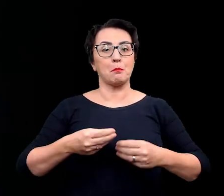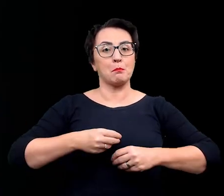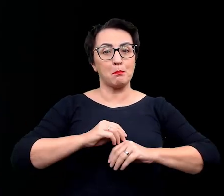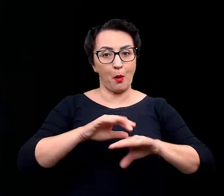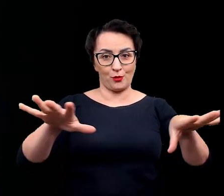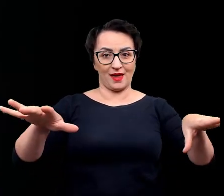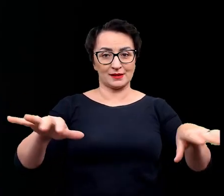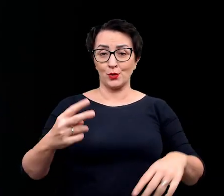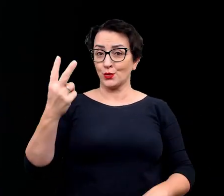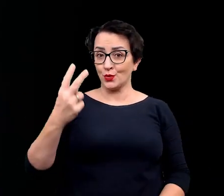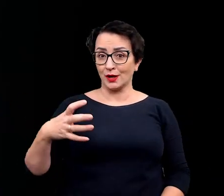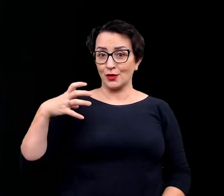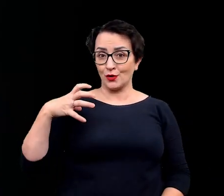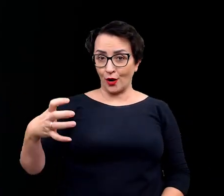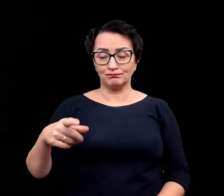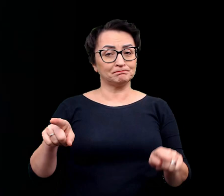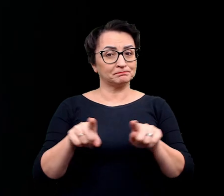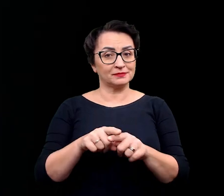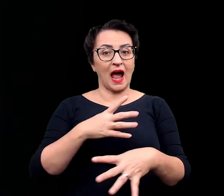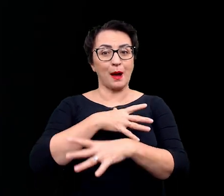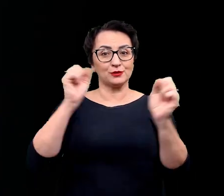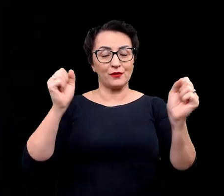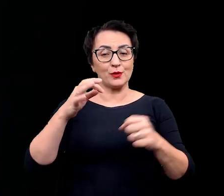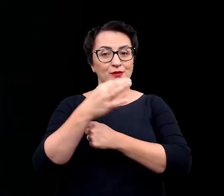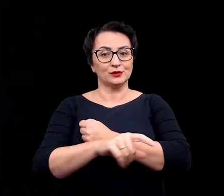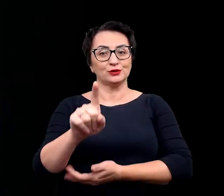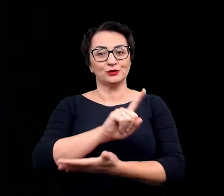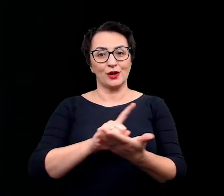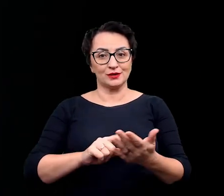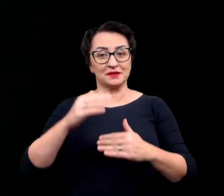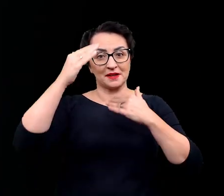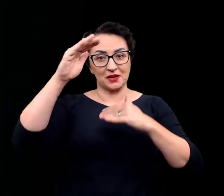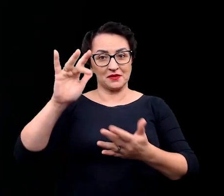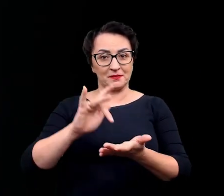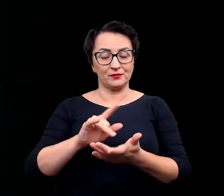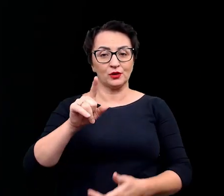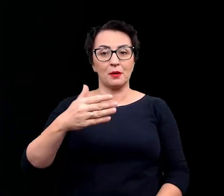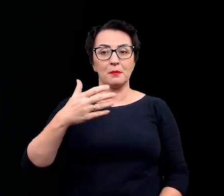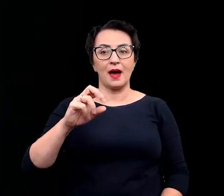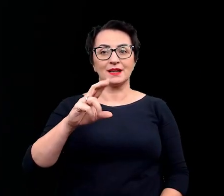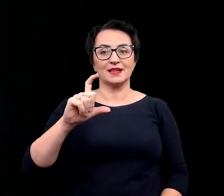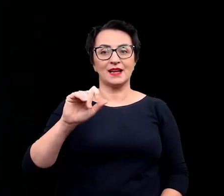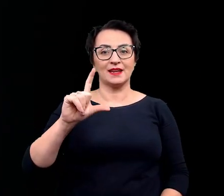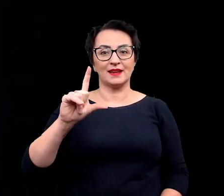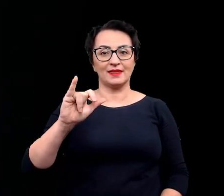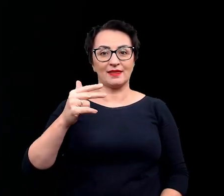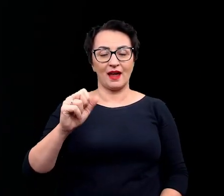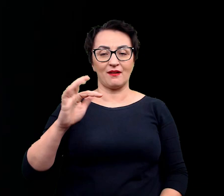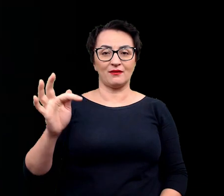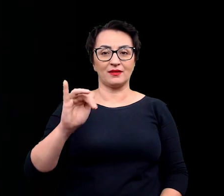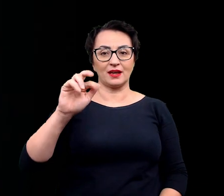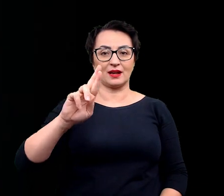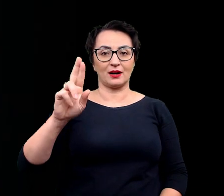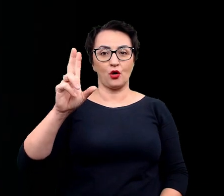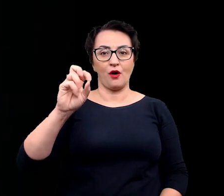gościem jest również absolwentka Uniwersytetu Śląskiego w Katowicach, czyli Marcelina Fjorkowska, która opowie nam dzisiaj także o swoich